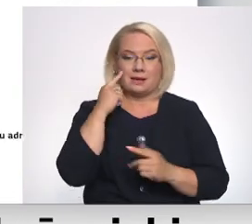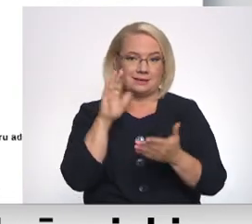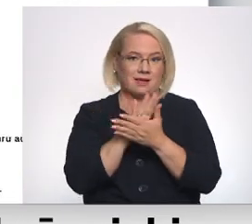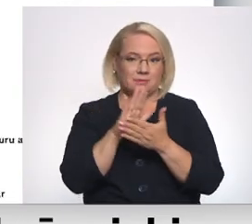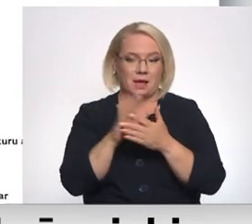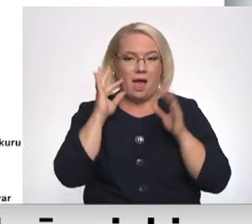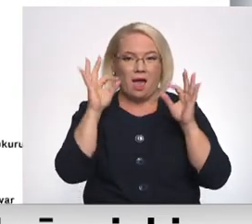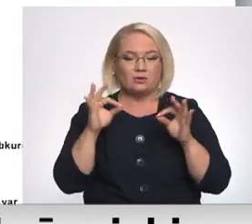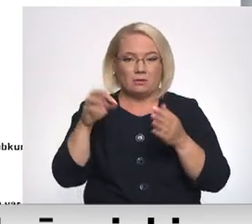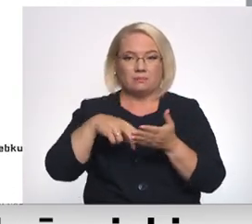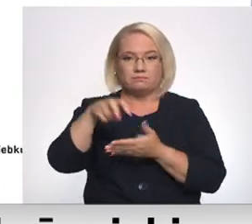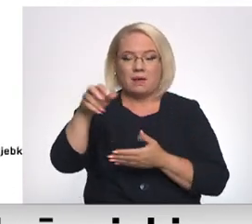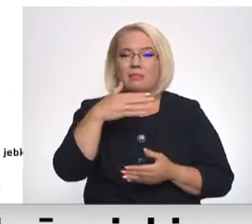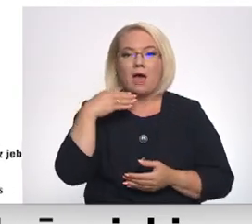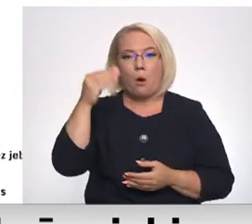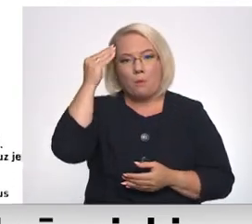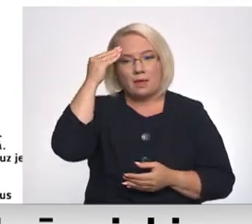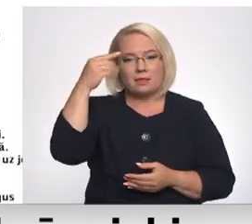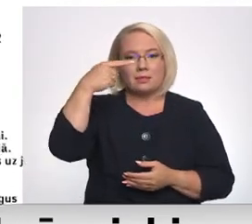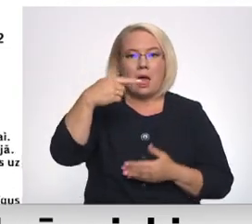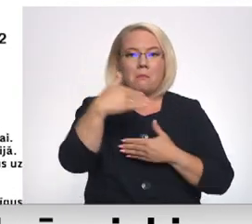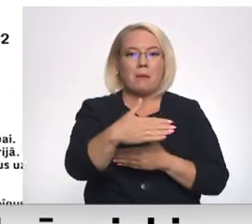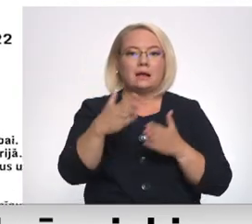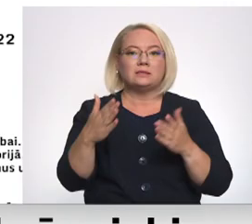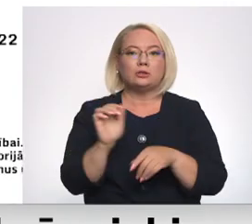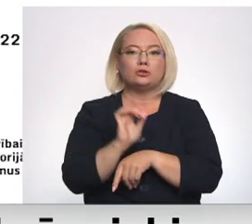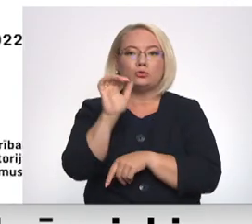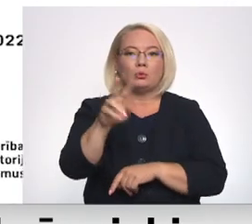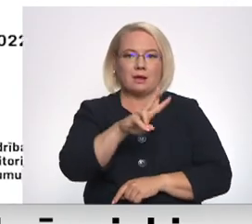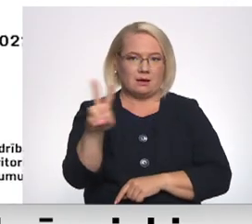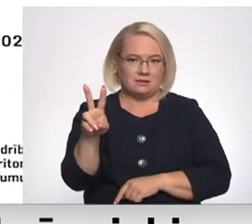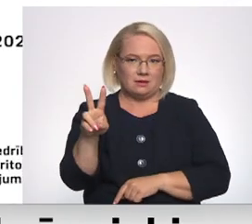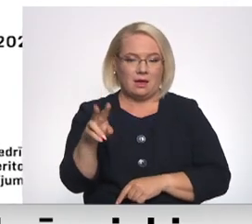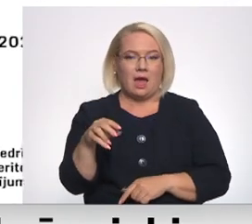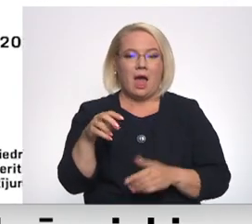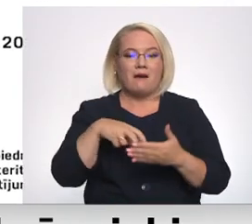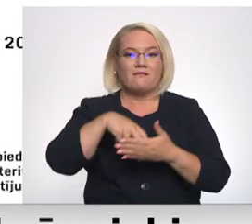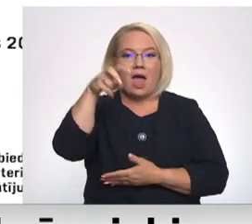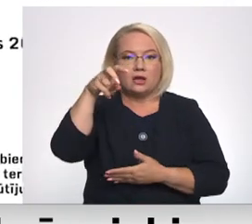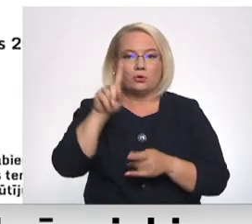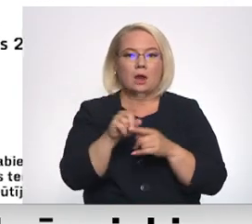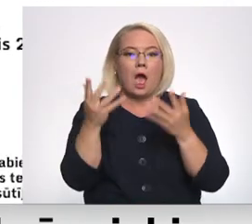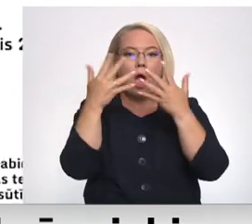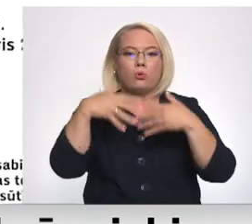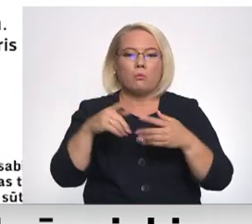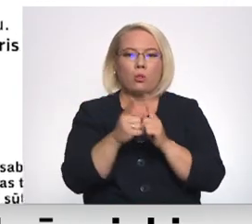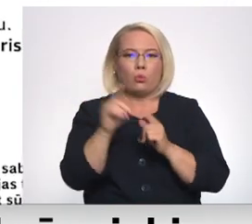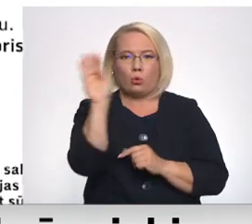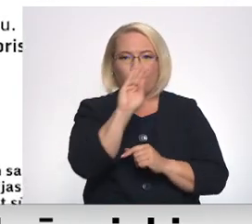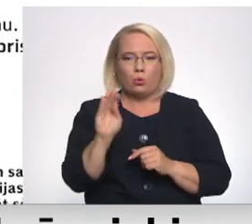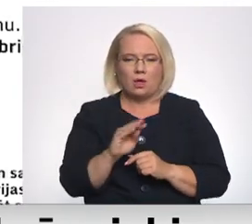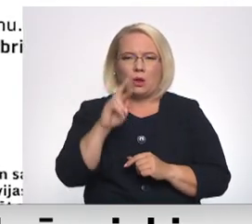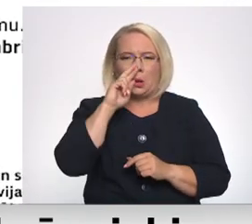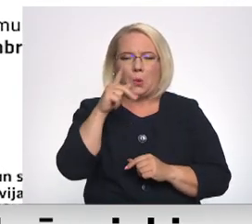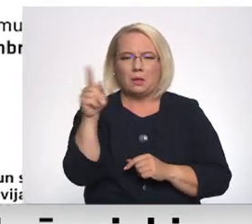aizdomīgu sūtījumu, nav minēts konkrētās patsiņas sūtītājs. Otrkārt – vēstuls tapušas ar automātisko tulkotāju, tādēļ tas ir